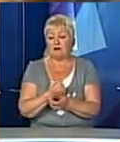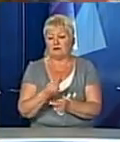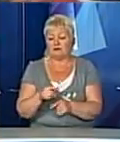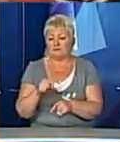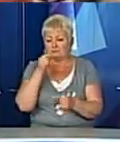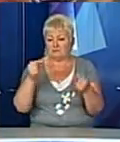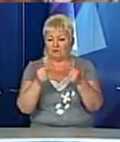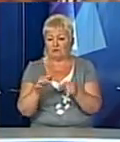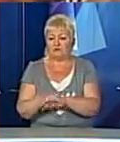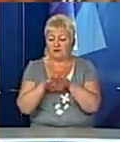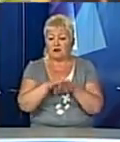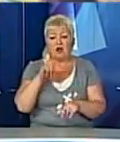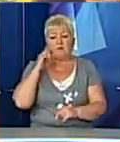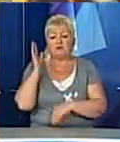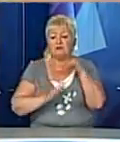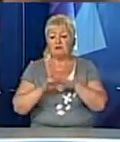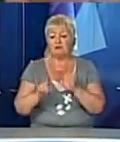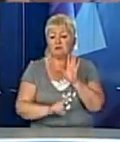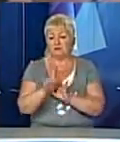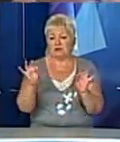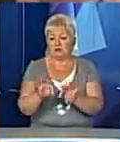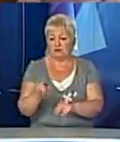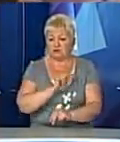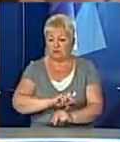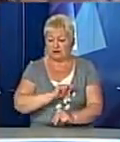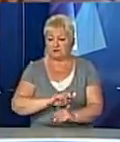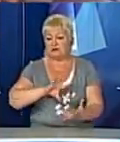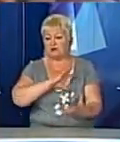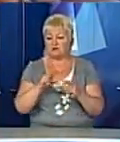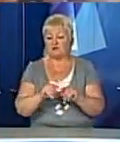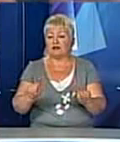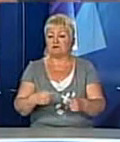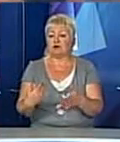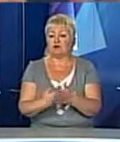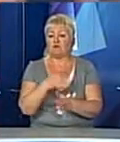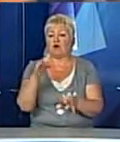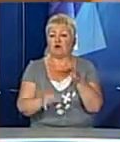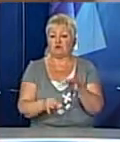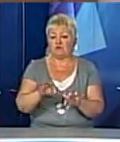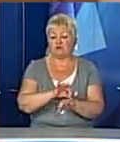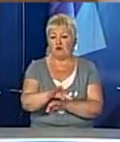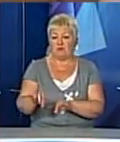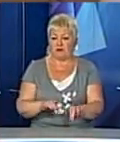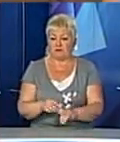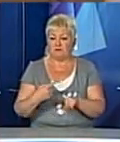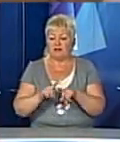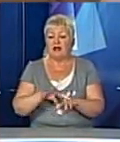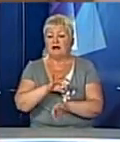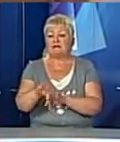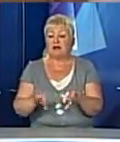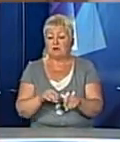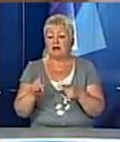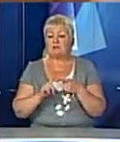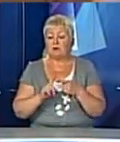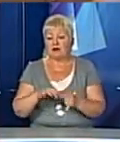фахівці не заборилися і одразу почали над цим працювати, як результат створення нового екологічного проєкту. По-перше, цей проєкт цікавий,